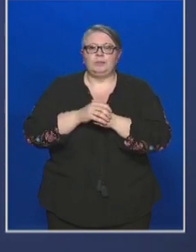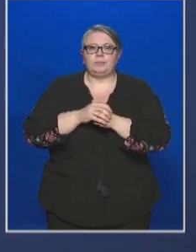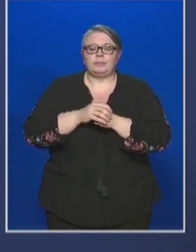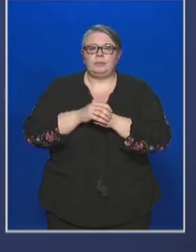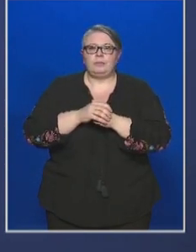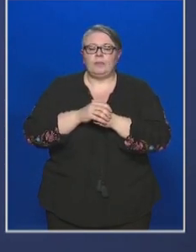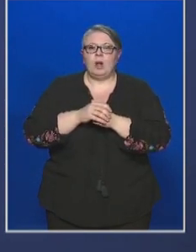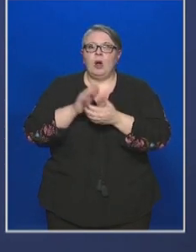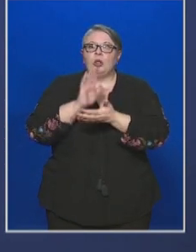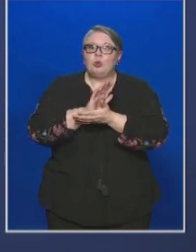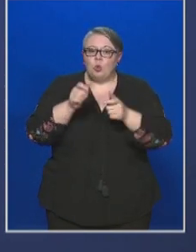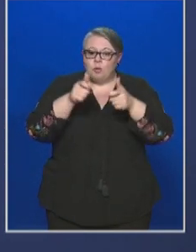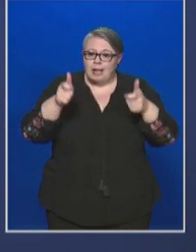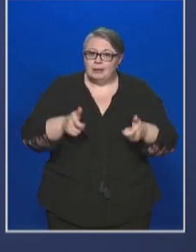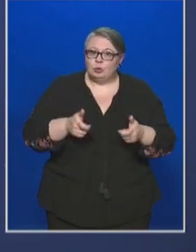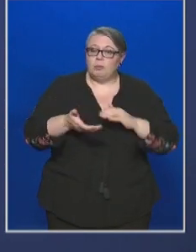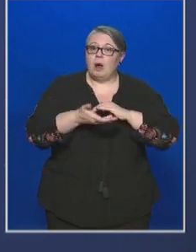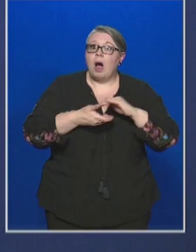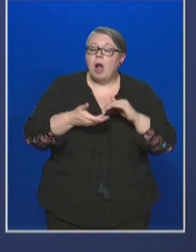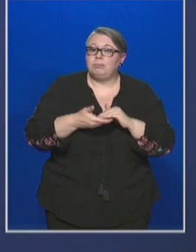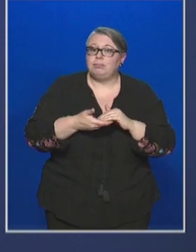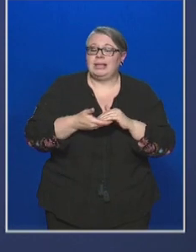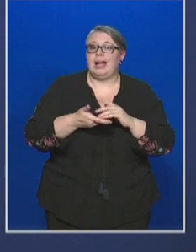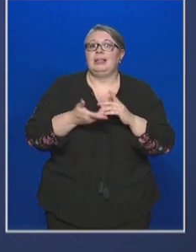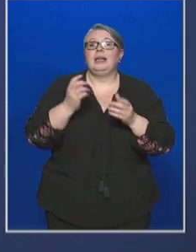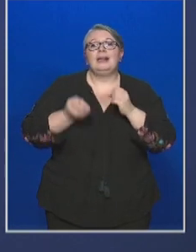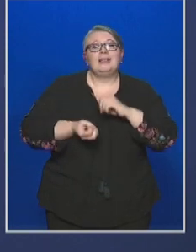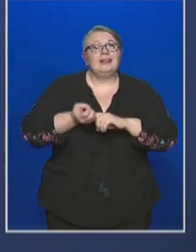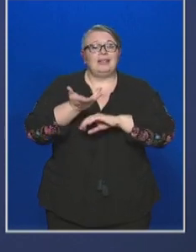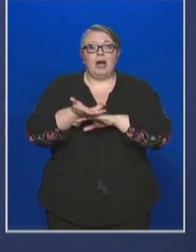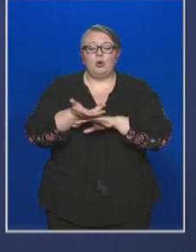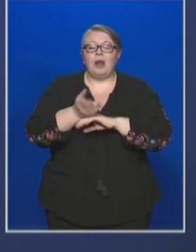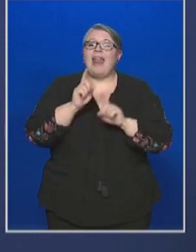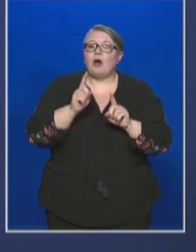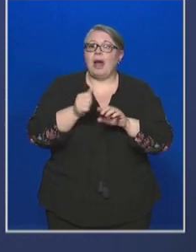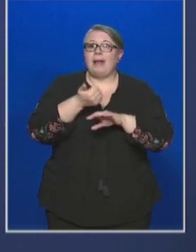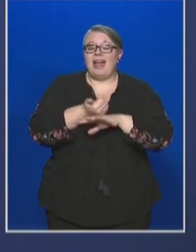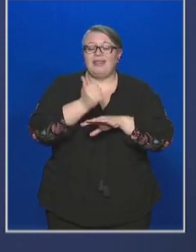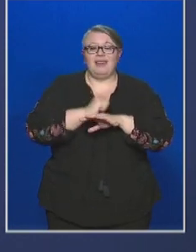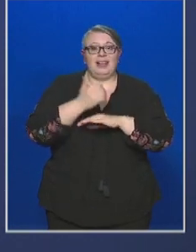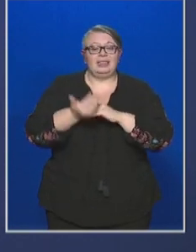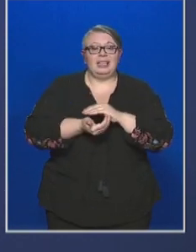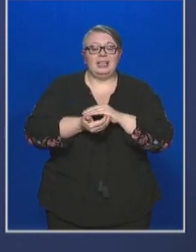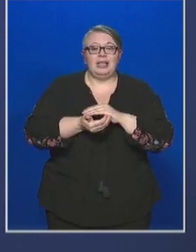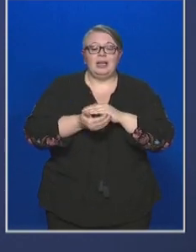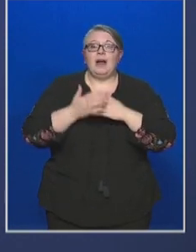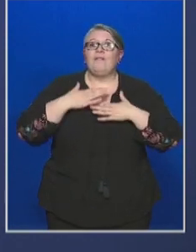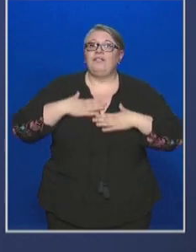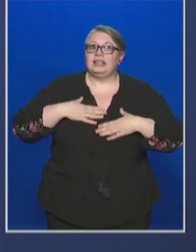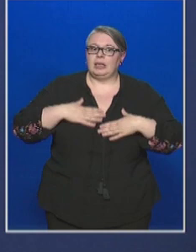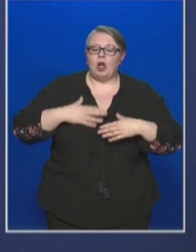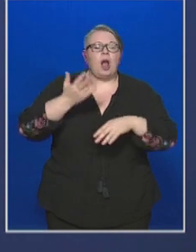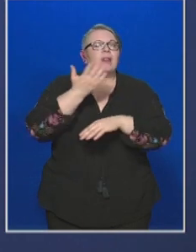dokumentáció alapján kiderül az, hogy legalább egy hétig fizikailag